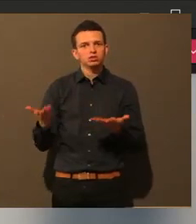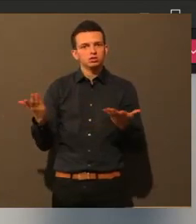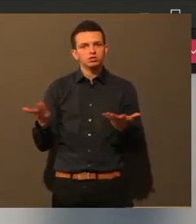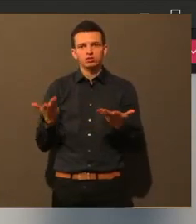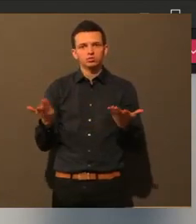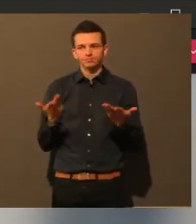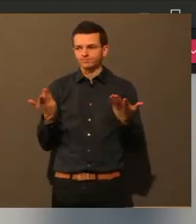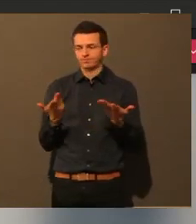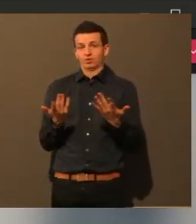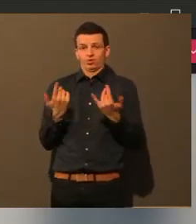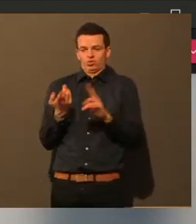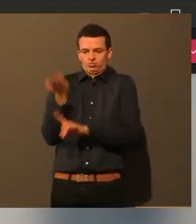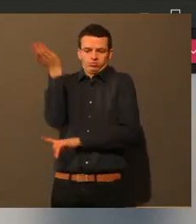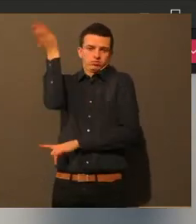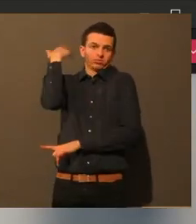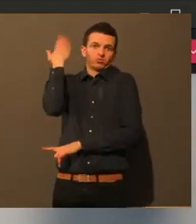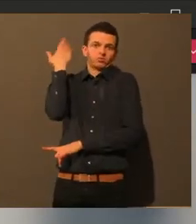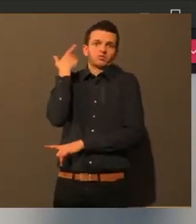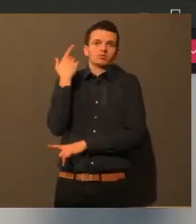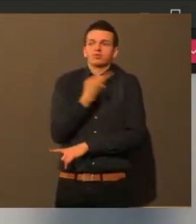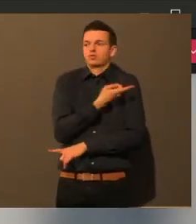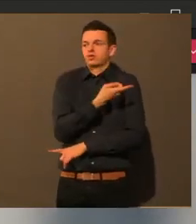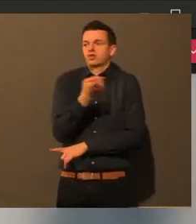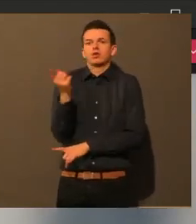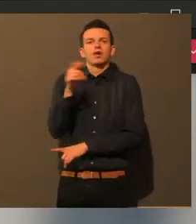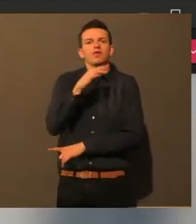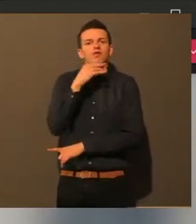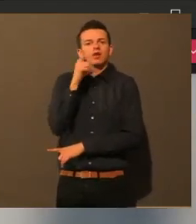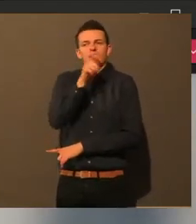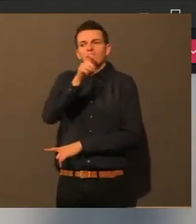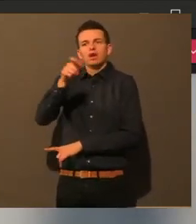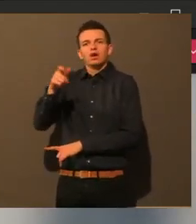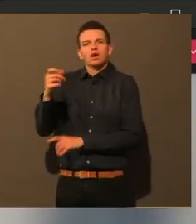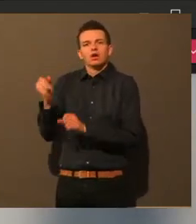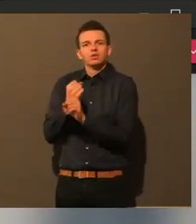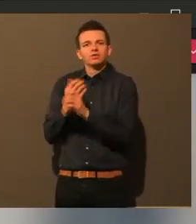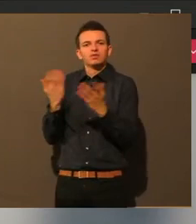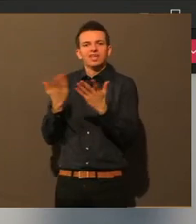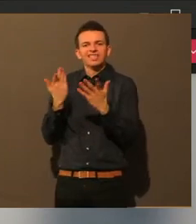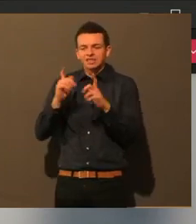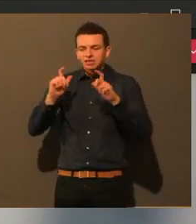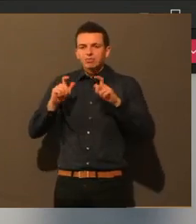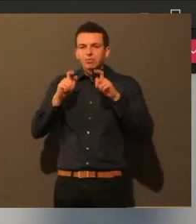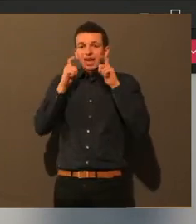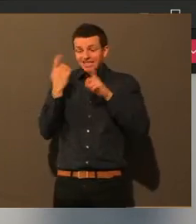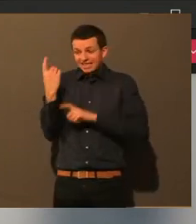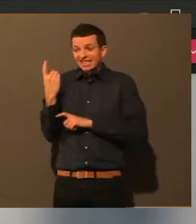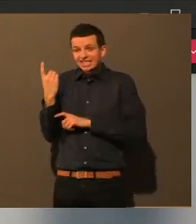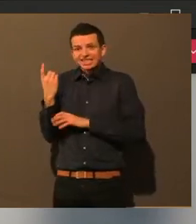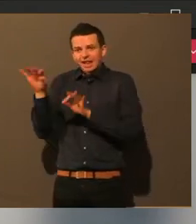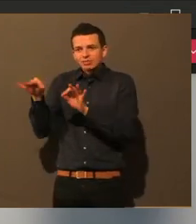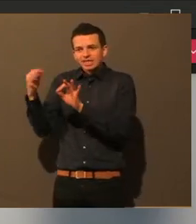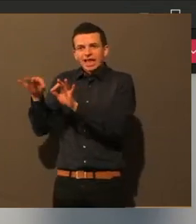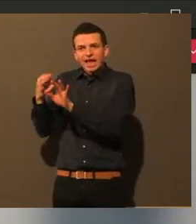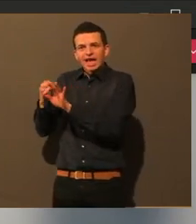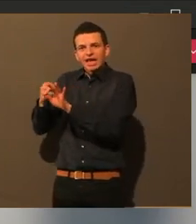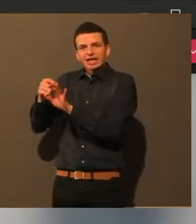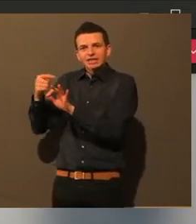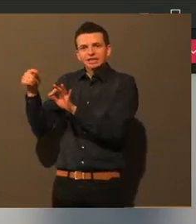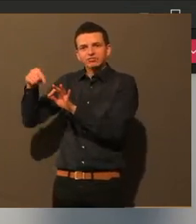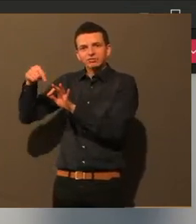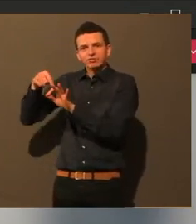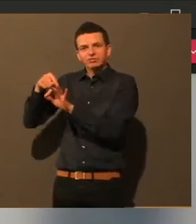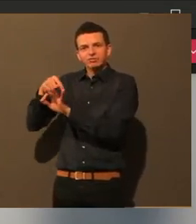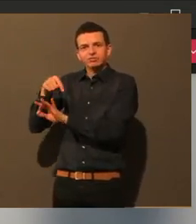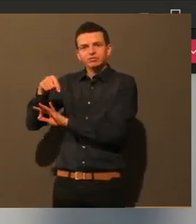unter anderem eben auch für Altenhilfeeinrichtungen, für Risikopatienten. Und das ist ja zum Glück jetzt im Herbst eben